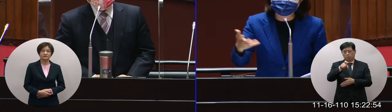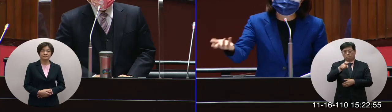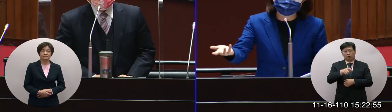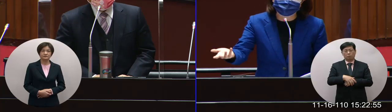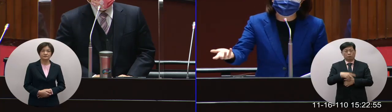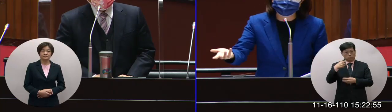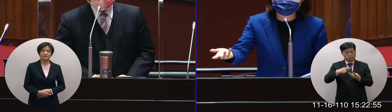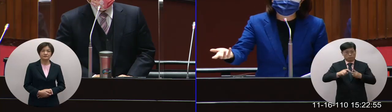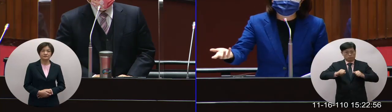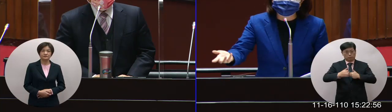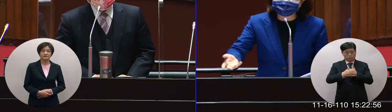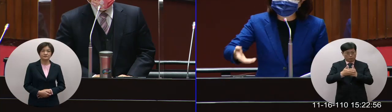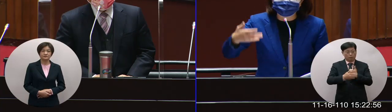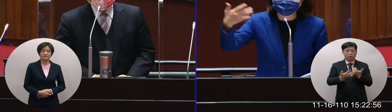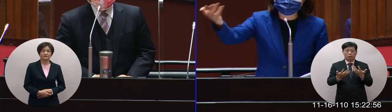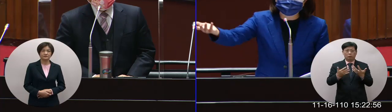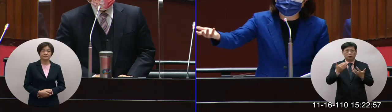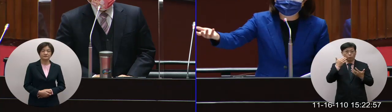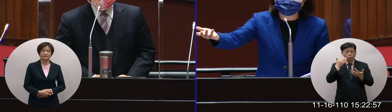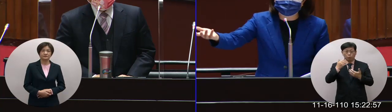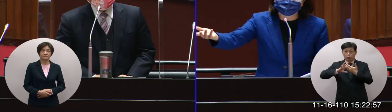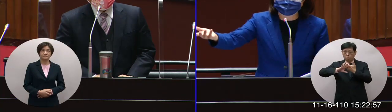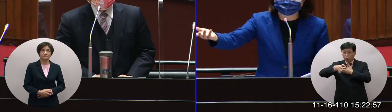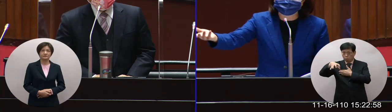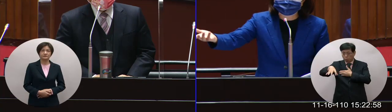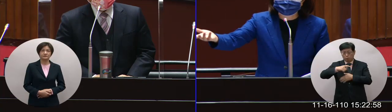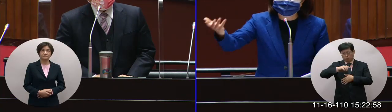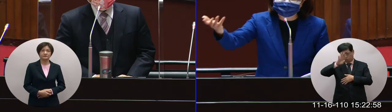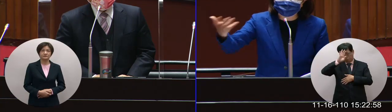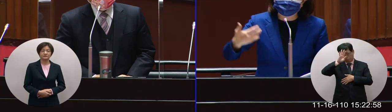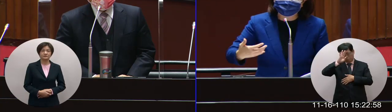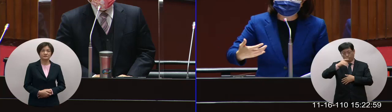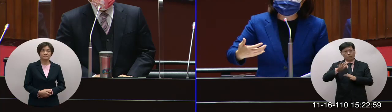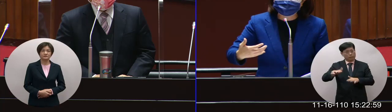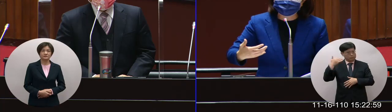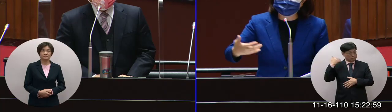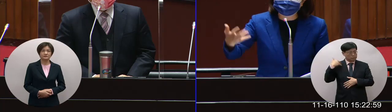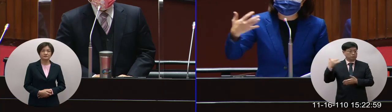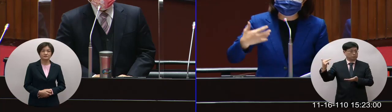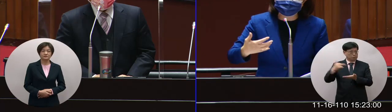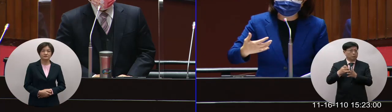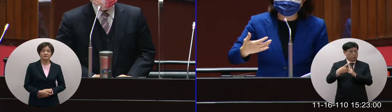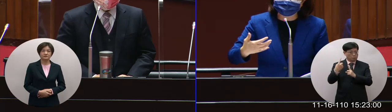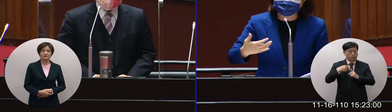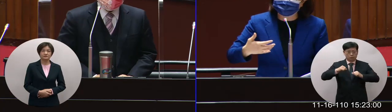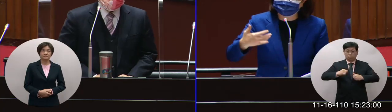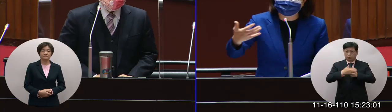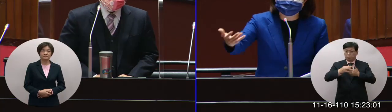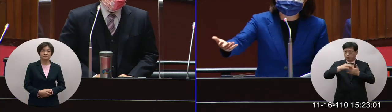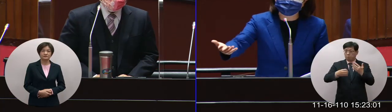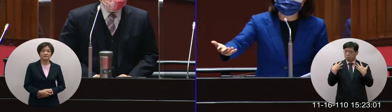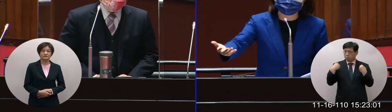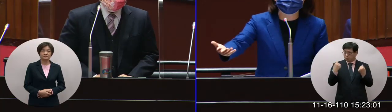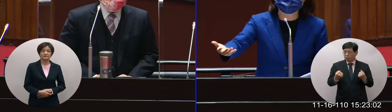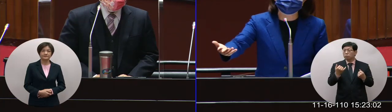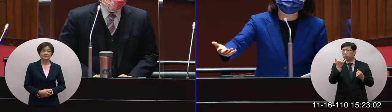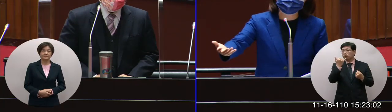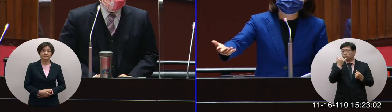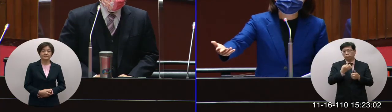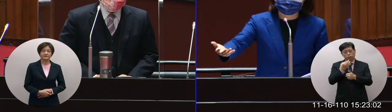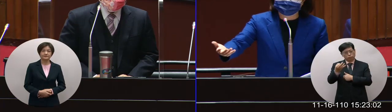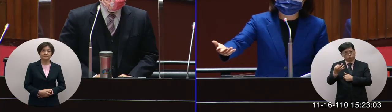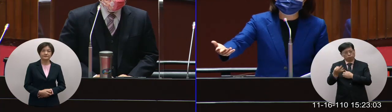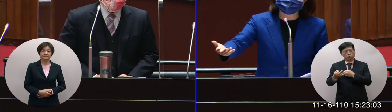或是像健保你今天如果萬一在國外生病了以前回來我如果還有健保資格再回來還是可以做一點